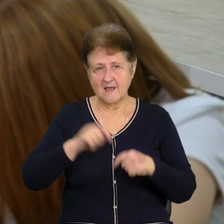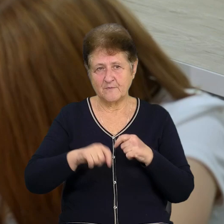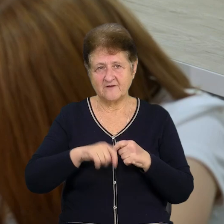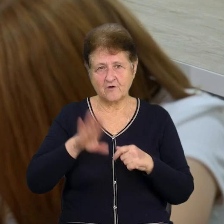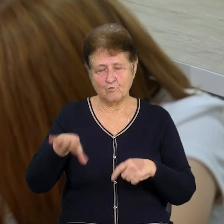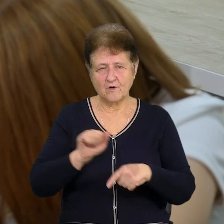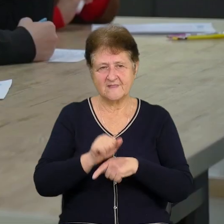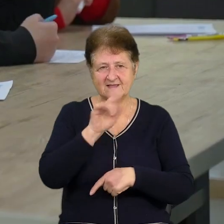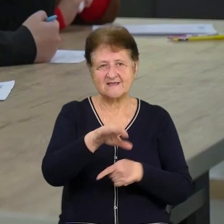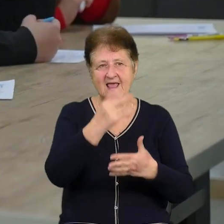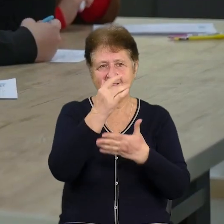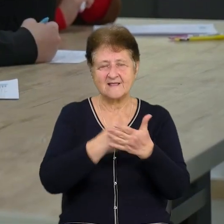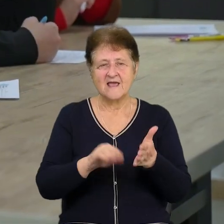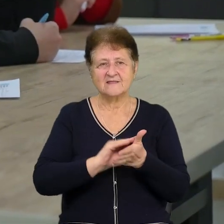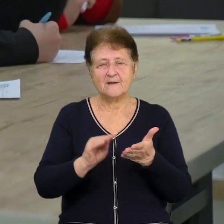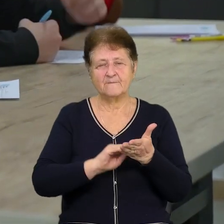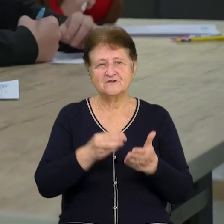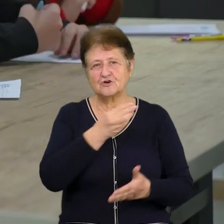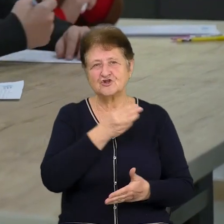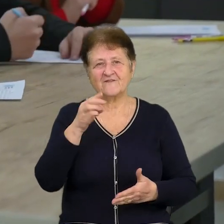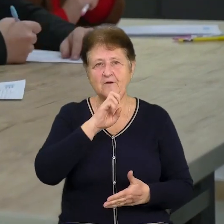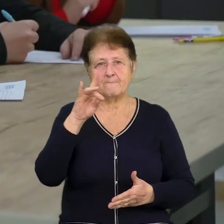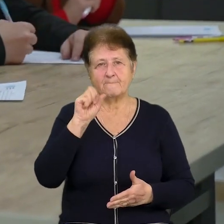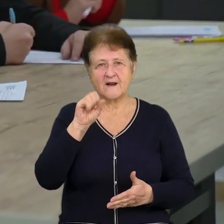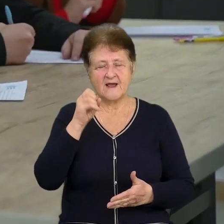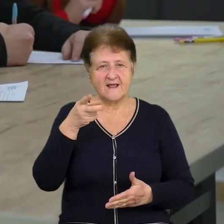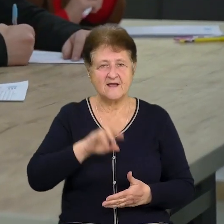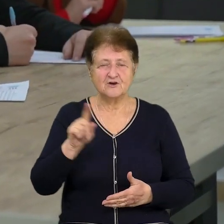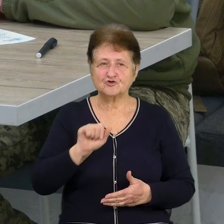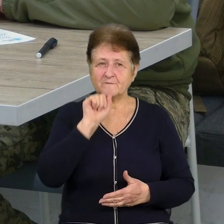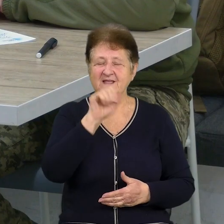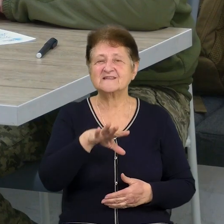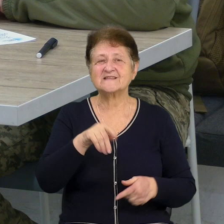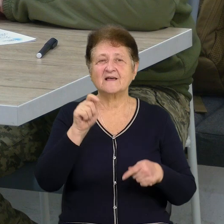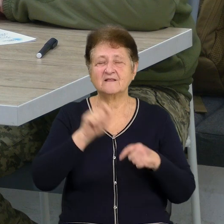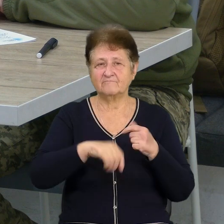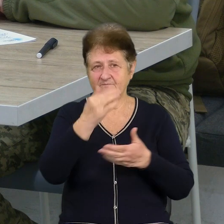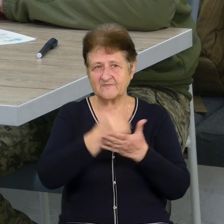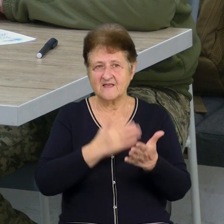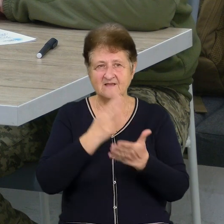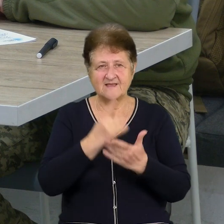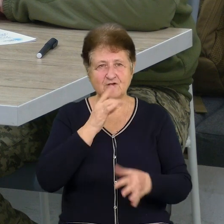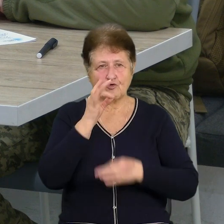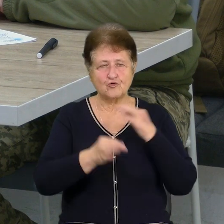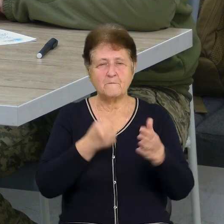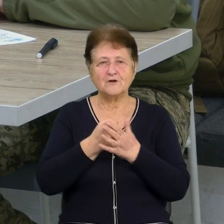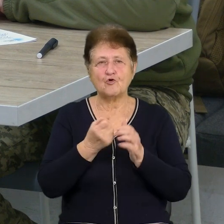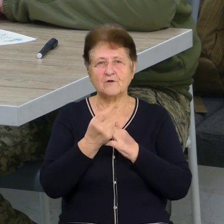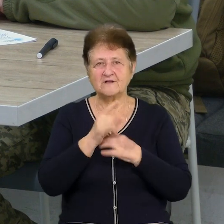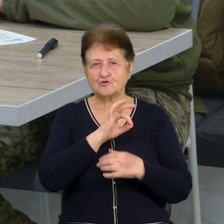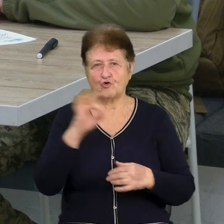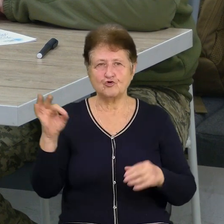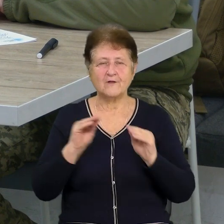надіслати текст, написаний шрифтом Брайля. Щоб надіслати текст на перевірку, в учасників є рівно доба – до 11.00